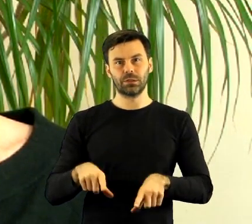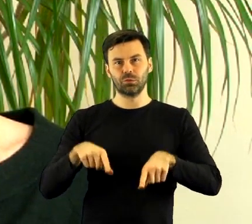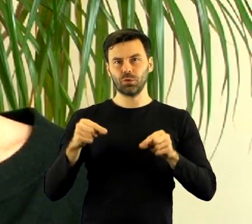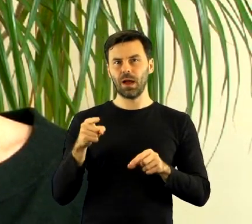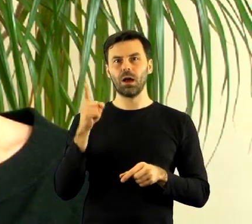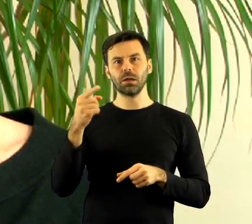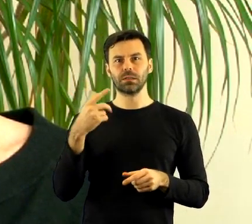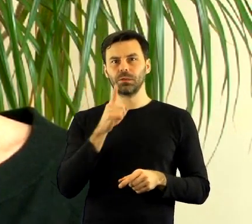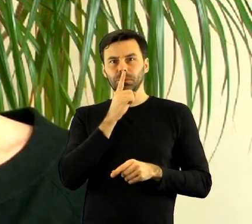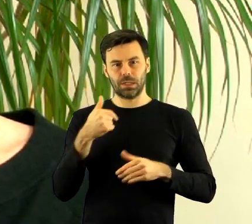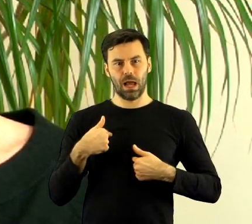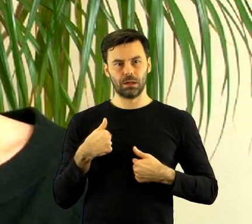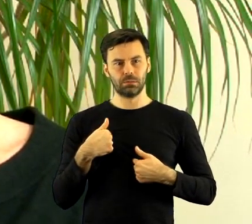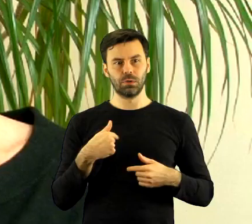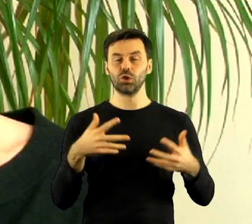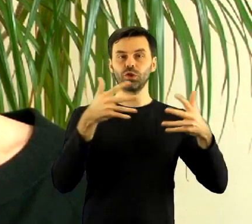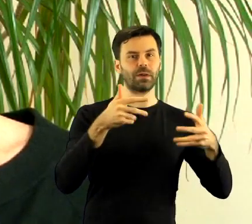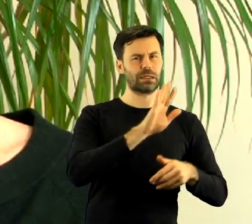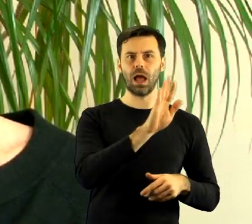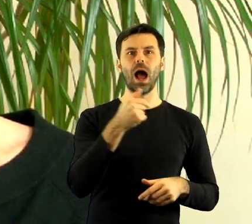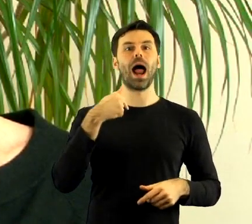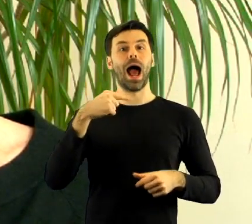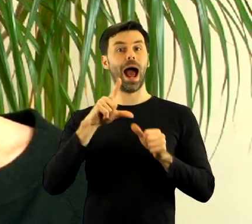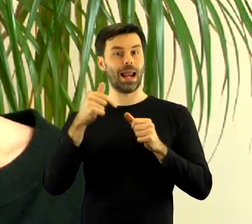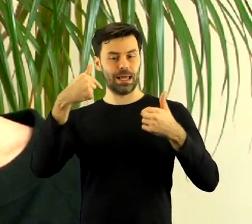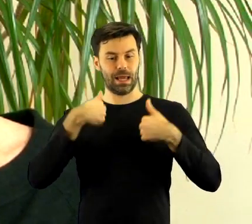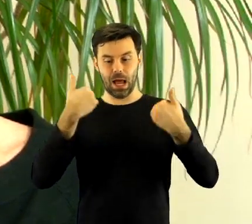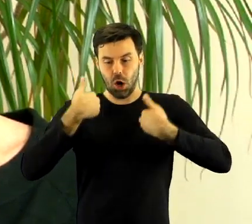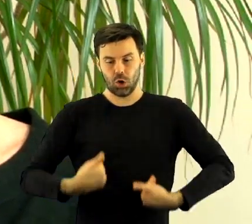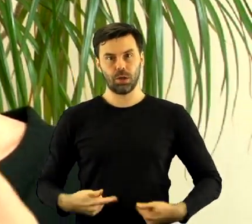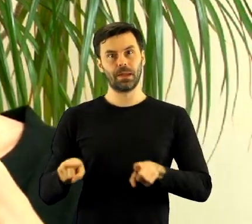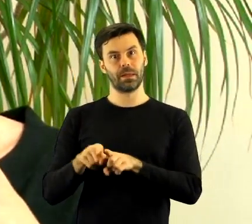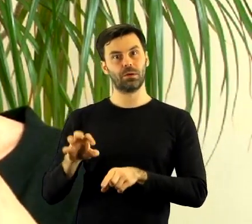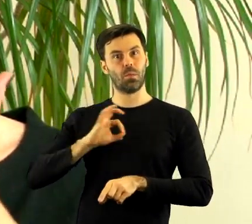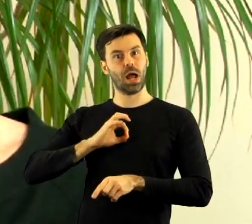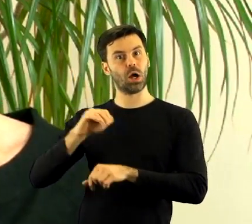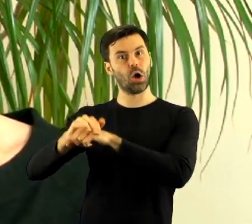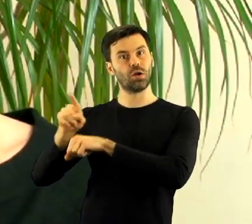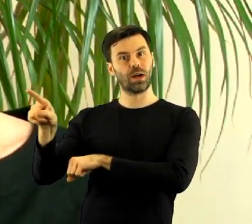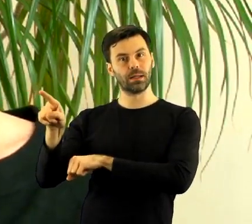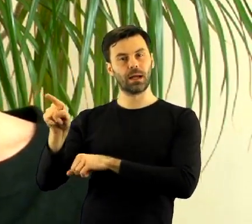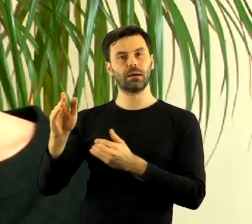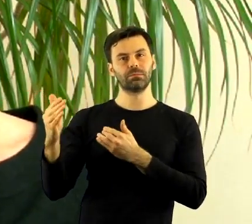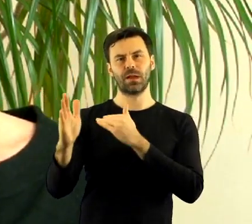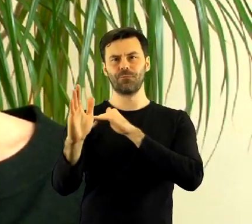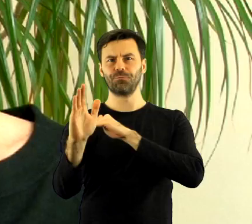Stowarzyszenie Zielony Wołomin nie, ale ja i ta osoba, która też należy, czyli moja koleżanka, dostałyśmy